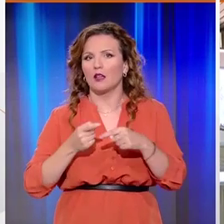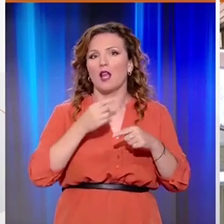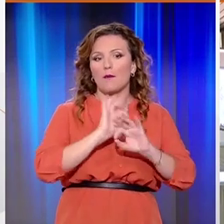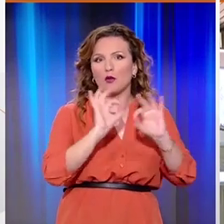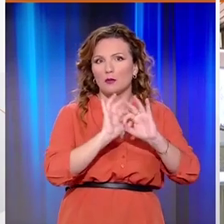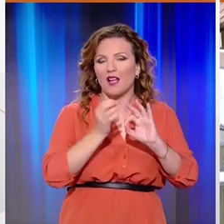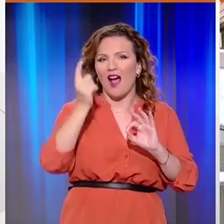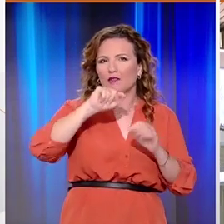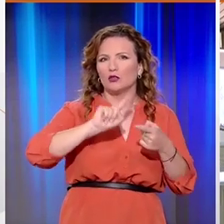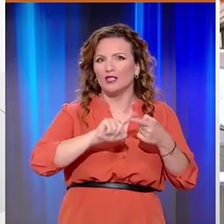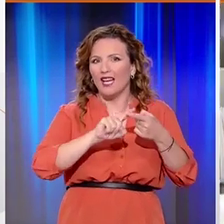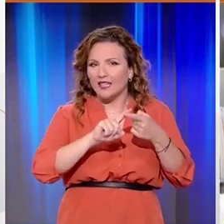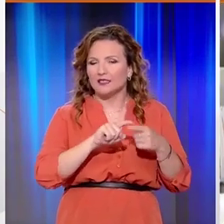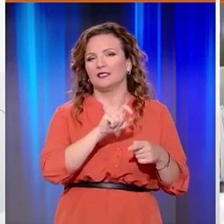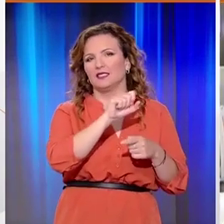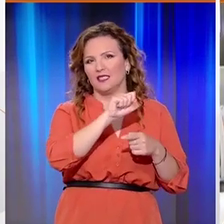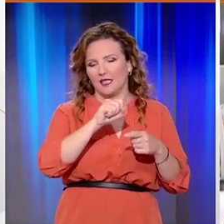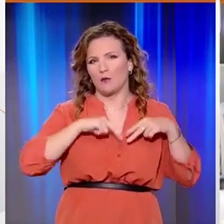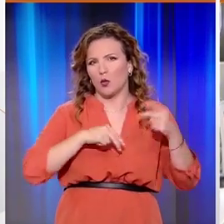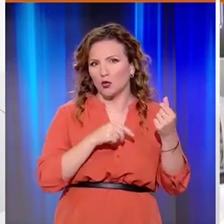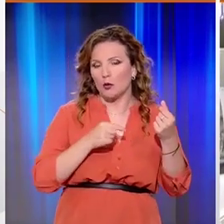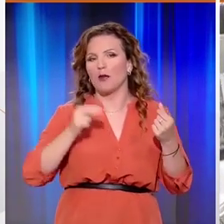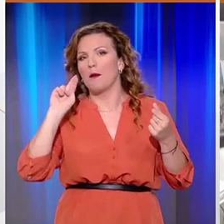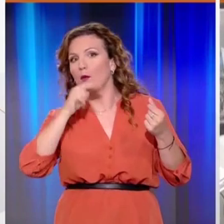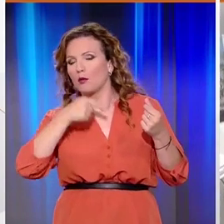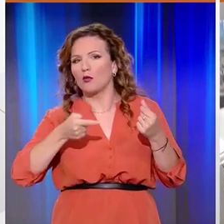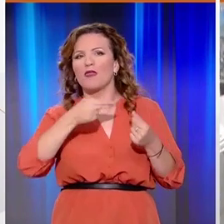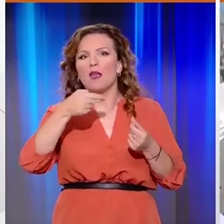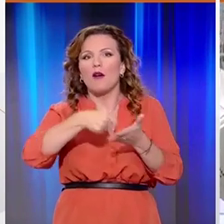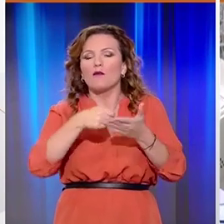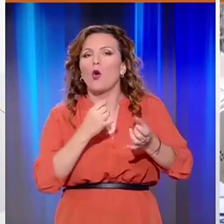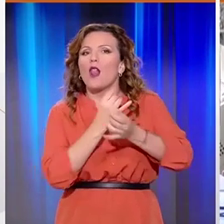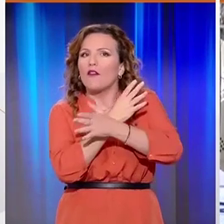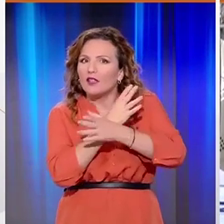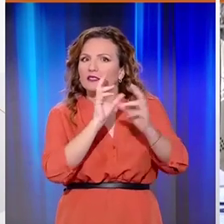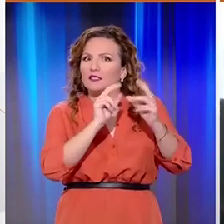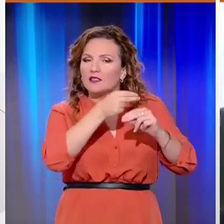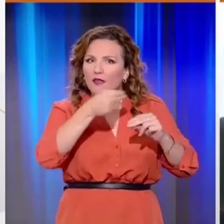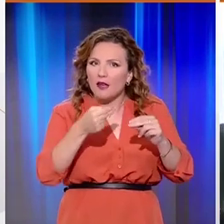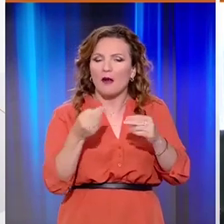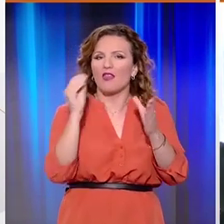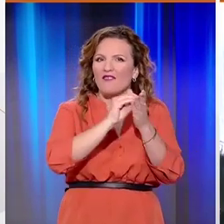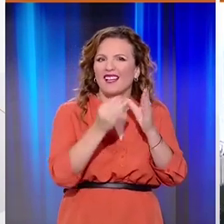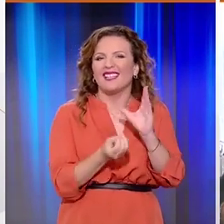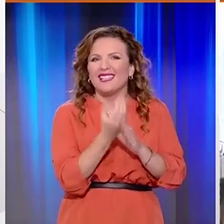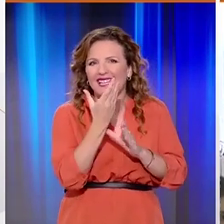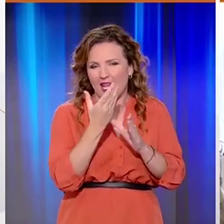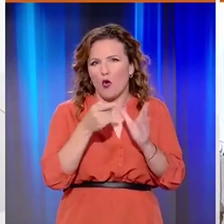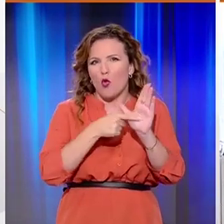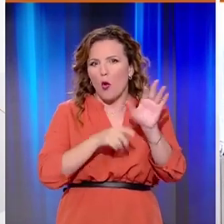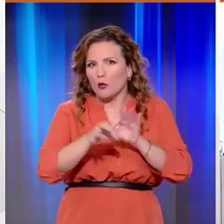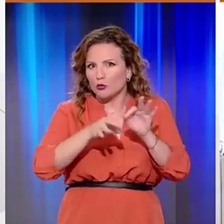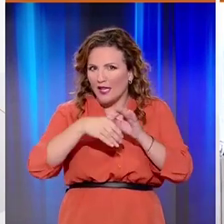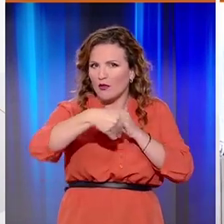αυριανής νέας συνάντησης που θα έχει με τον Πρωθυπουργό για τις φορολογικές ελαφρύνσεις που θα ενσωματωθούν στο πρώτο φορολογικό νομοσχέδιο